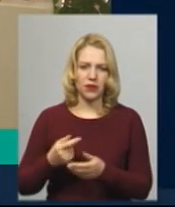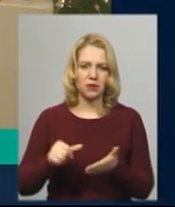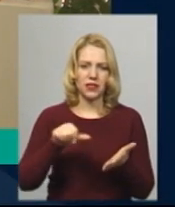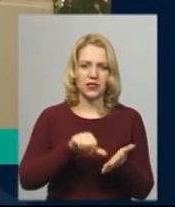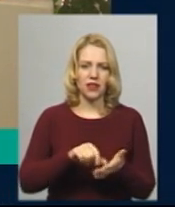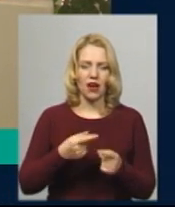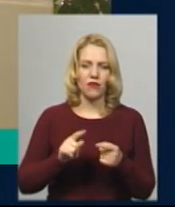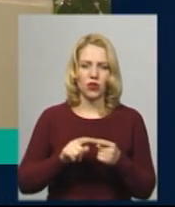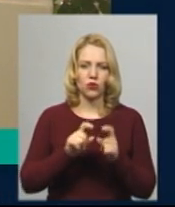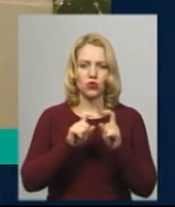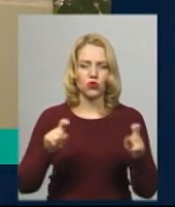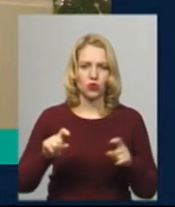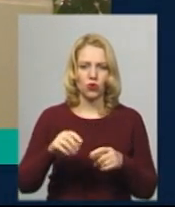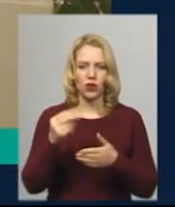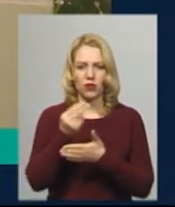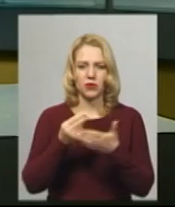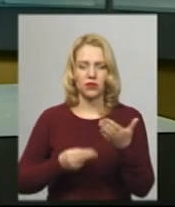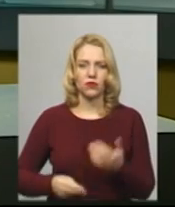декоративно-прикладного мистецтва.